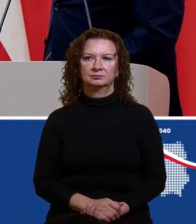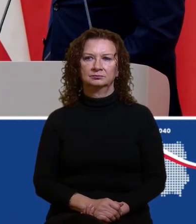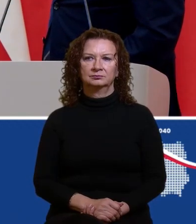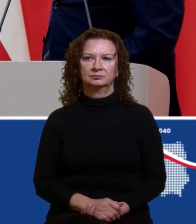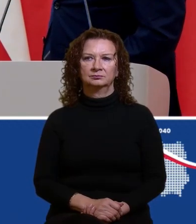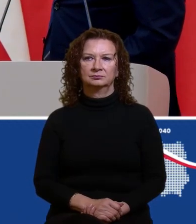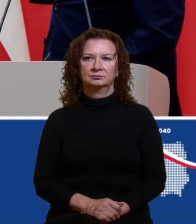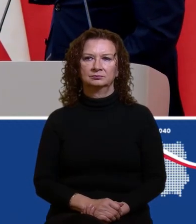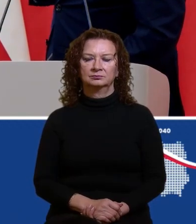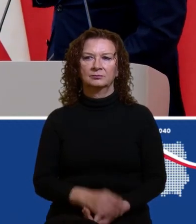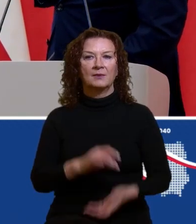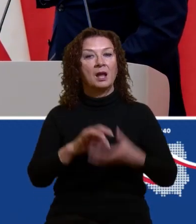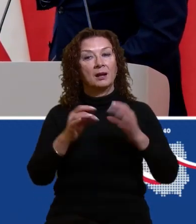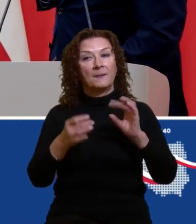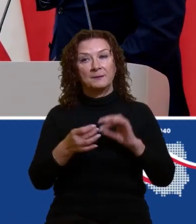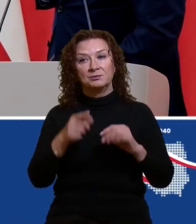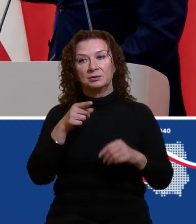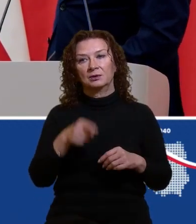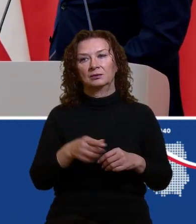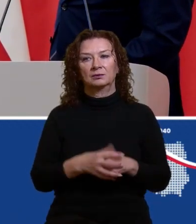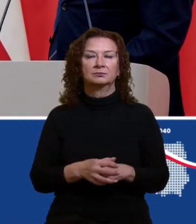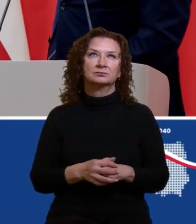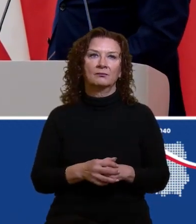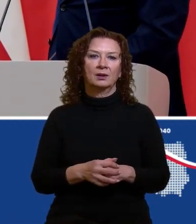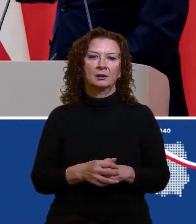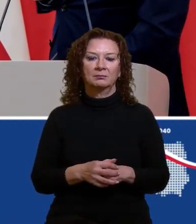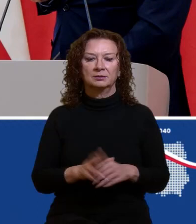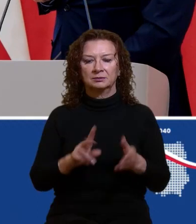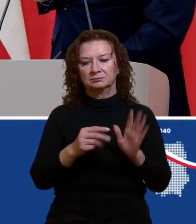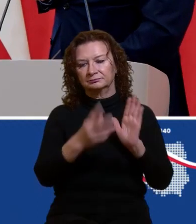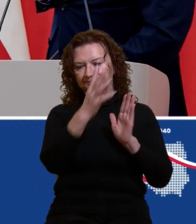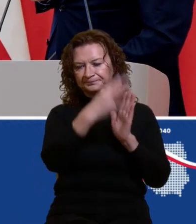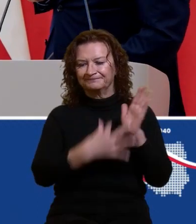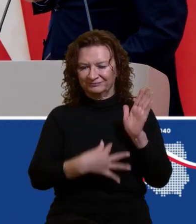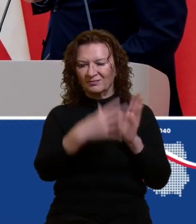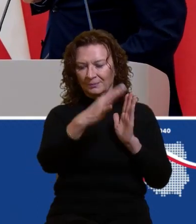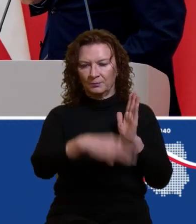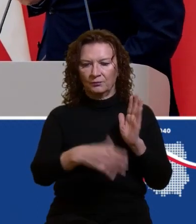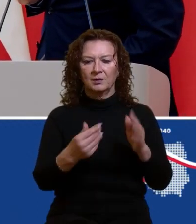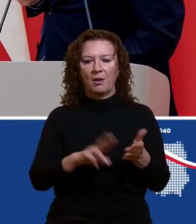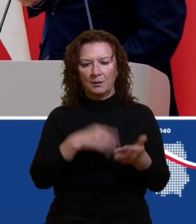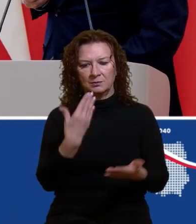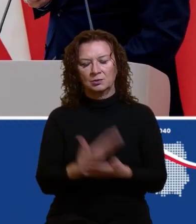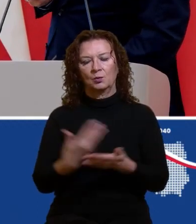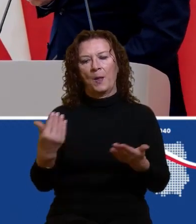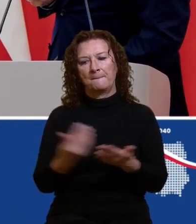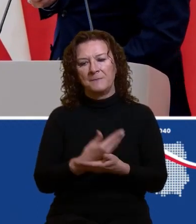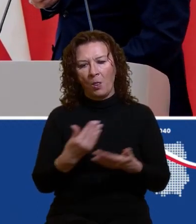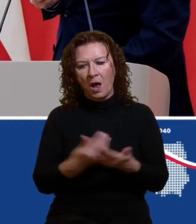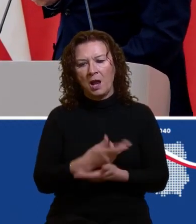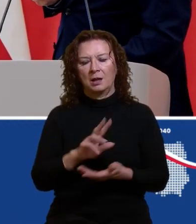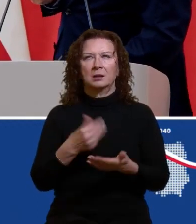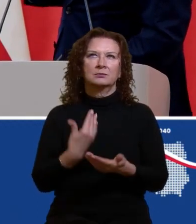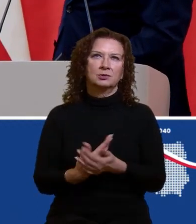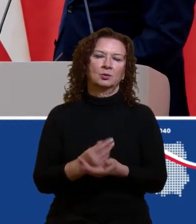Gdybyśmy to rozpisali już na jakieś przykładowe modele, w których mamy i singli